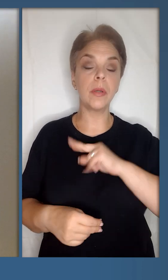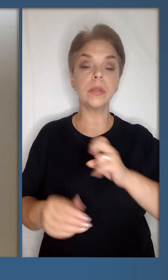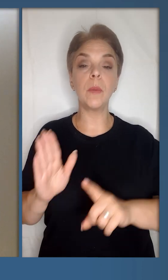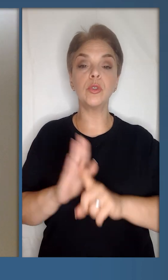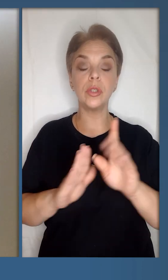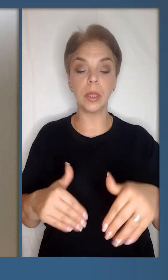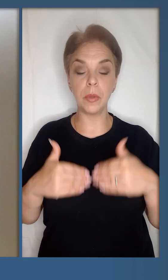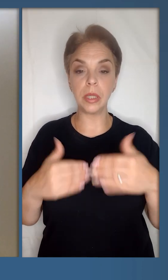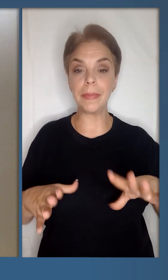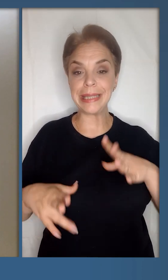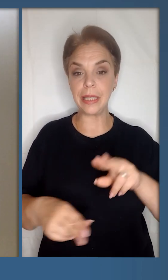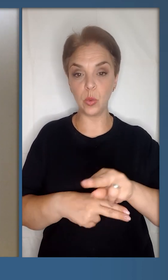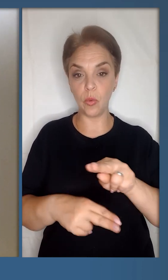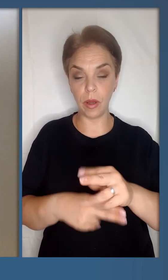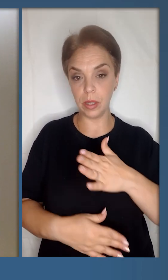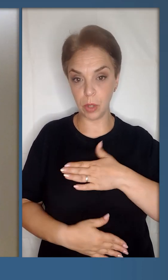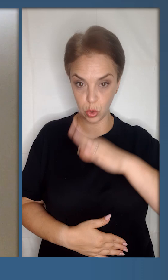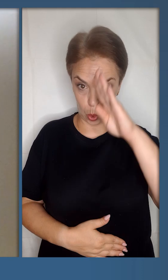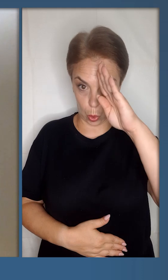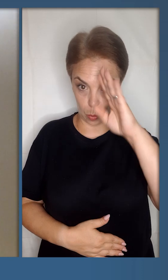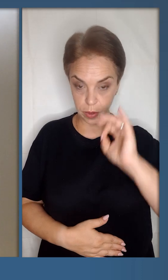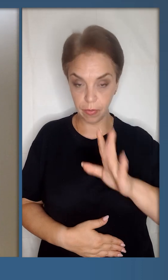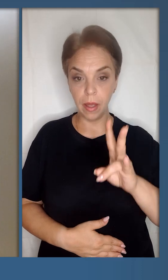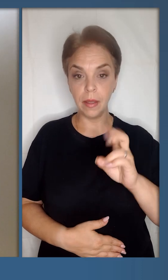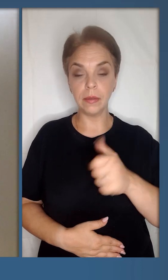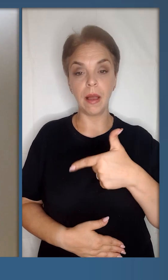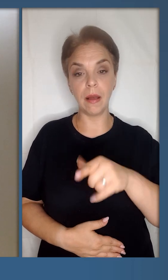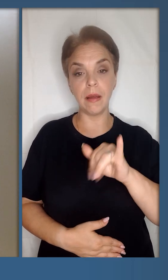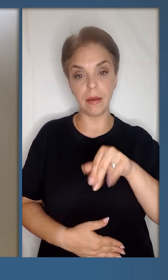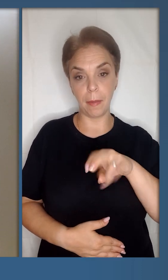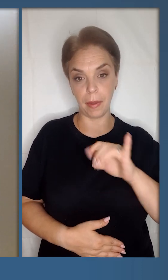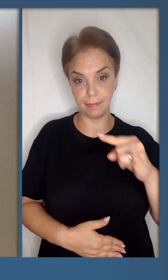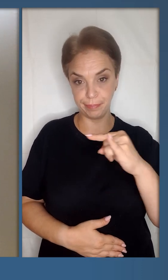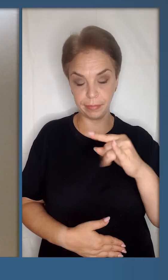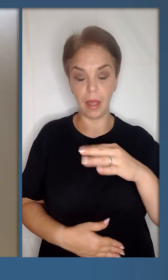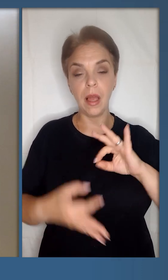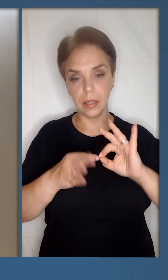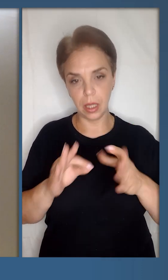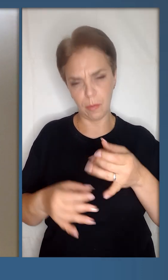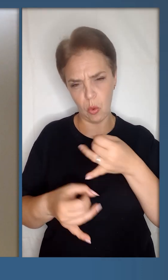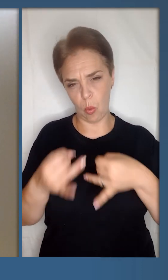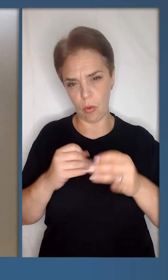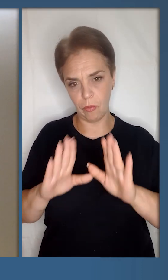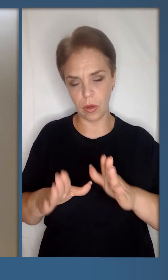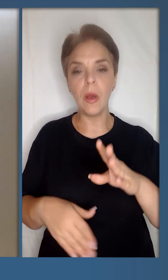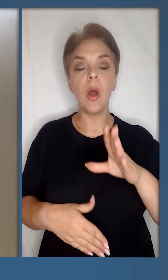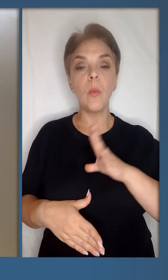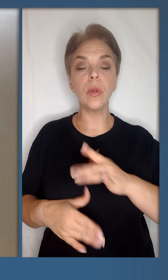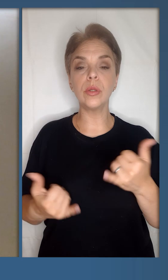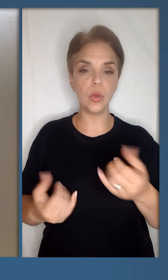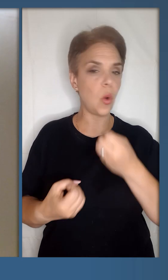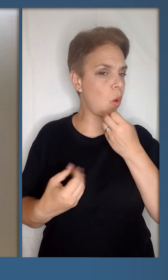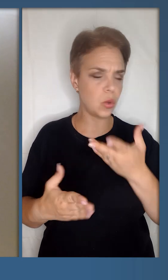початку етапу із тренуванням наших хлопців на гріпенах. Деталі ми обговоримо. Була